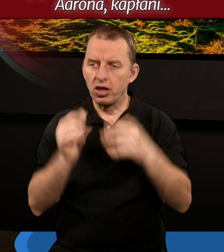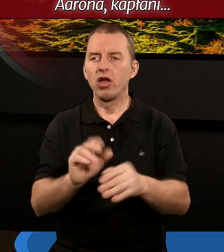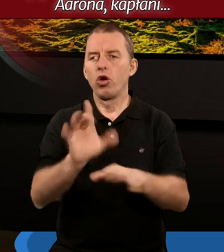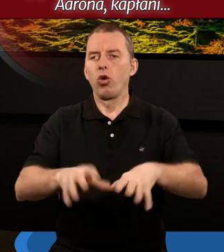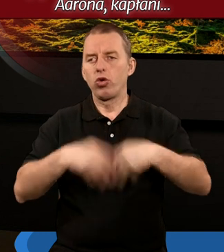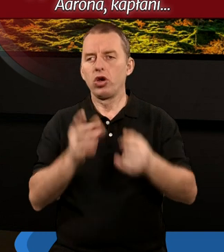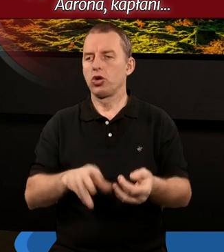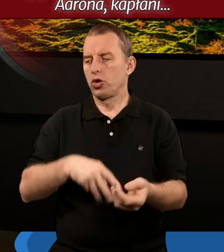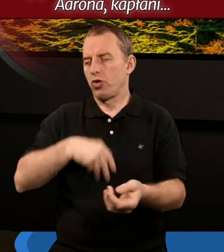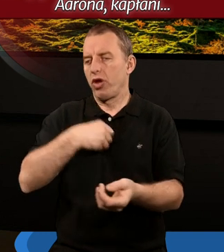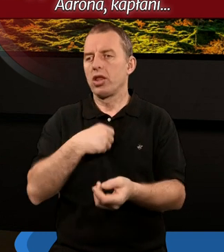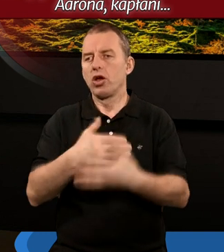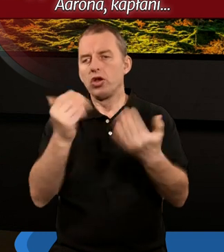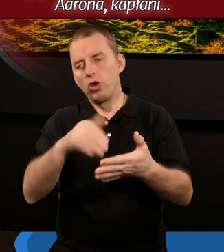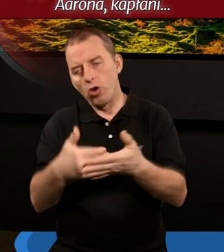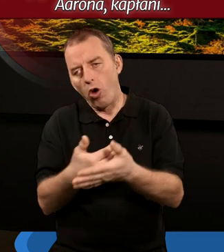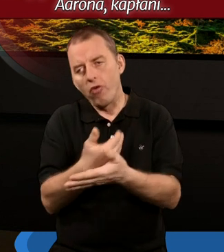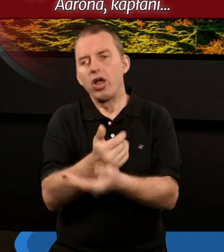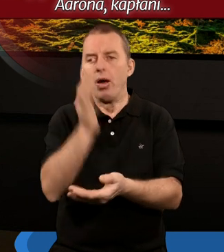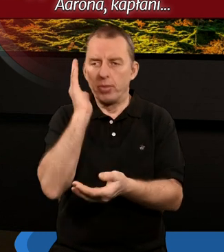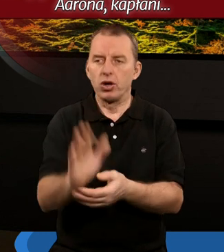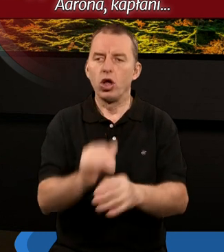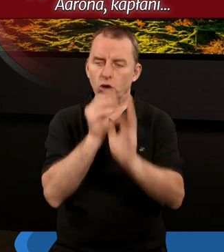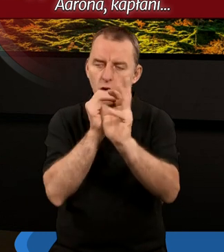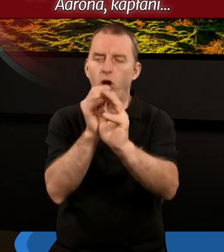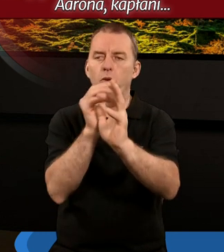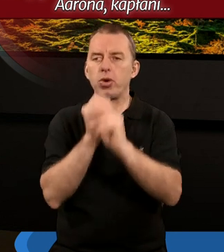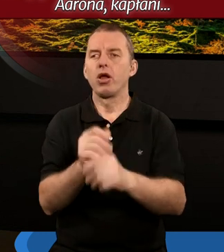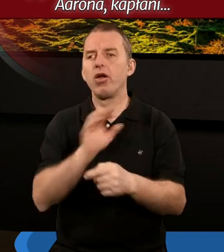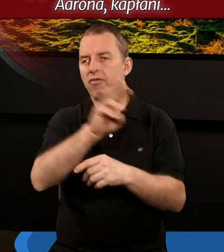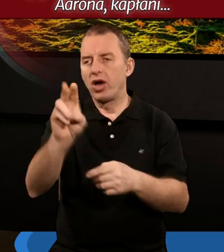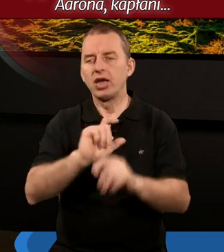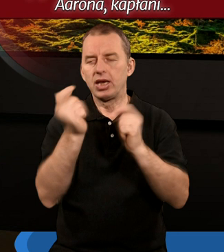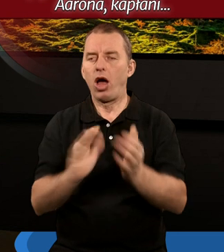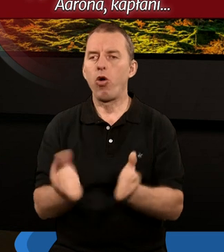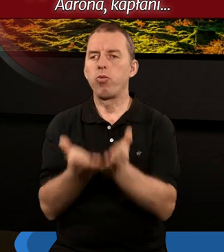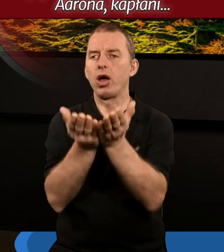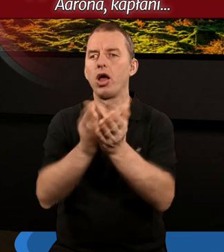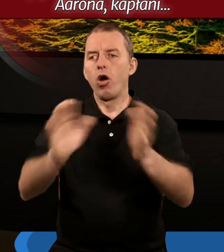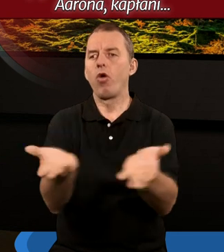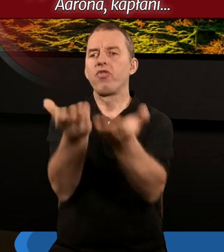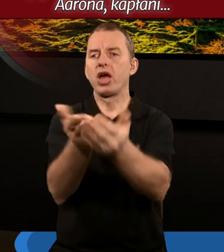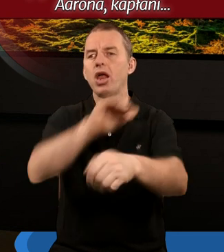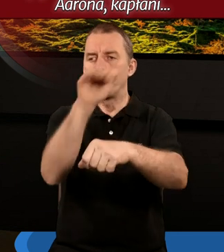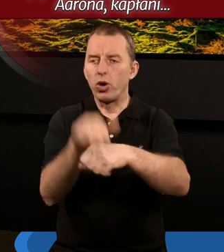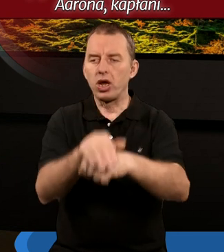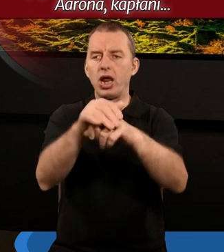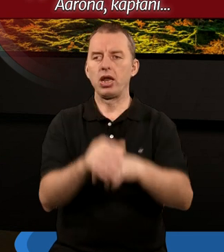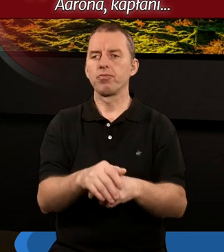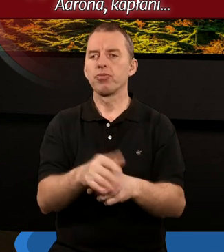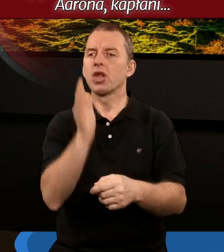w wasze uroczyste święta oraz w wasze dni nowiu będziecie dąć w trąby przy waszych całopaleniach i przy ofiarach pojednania.